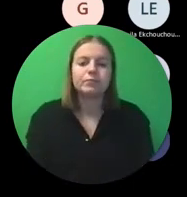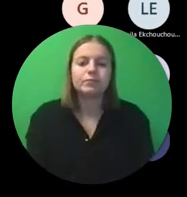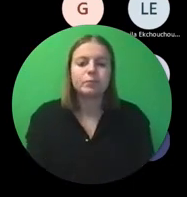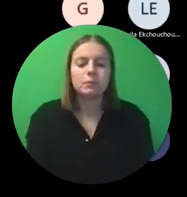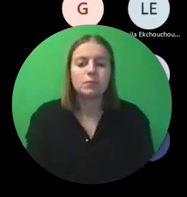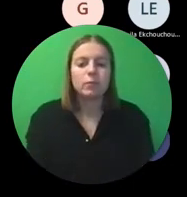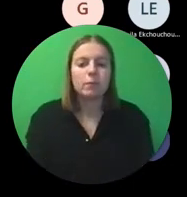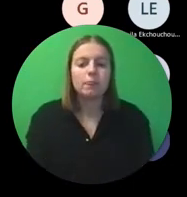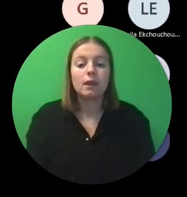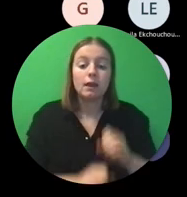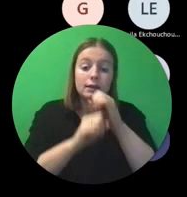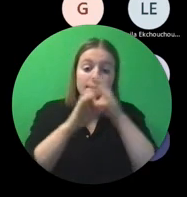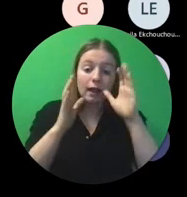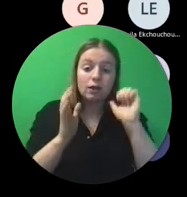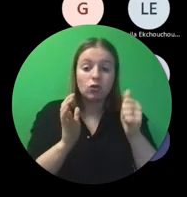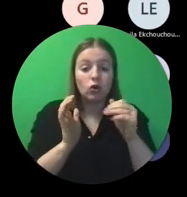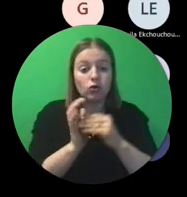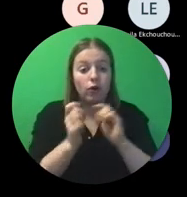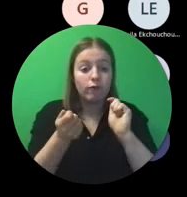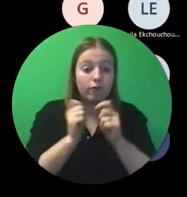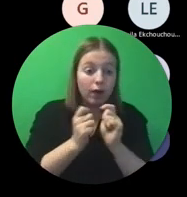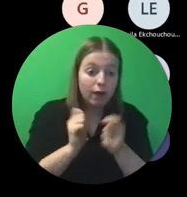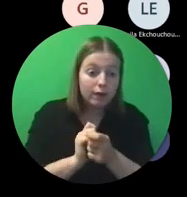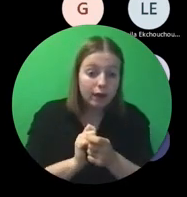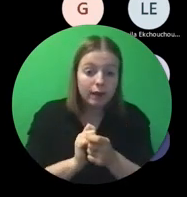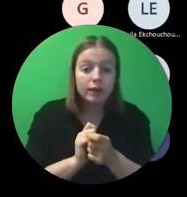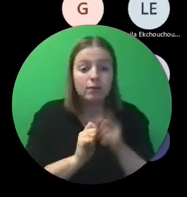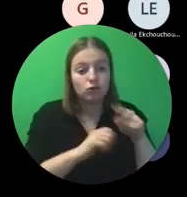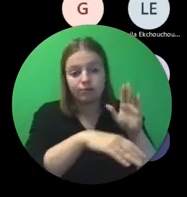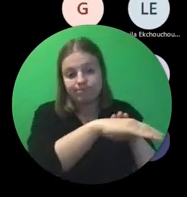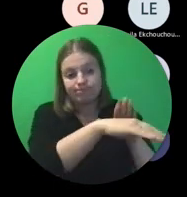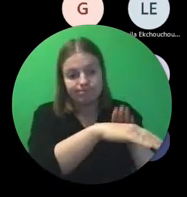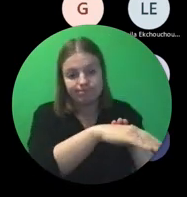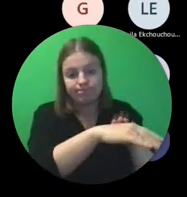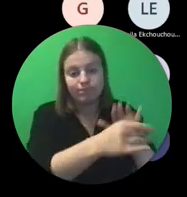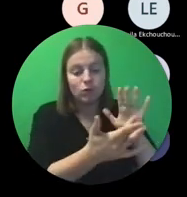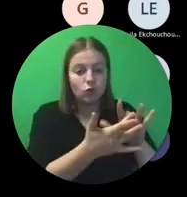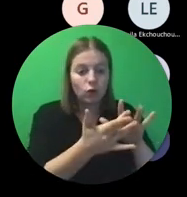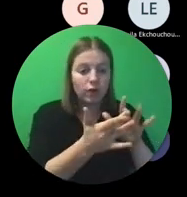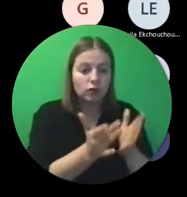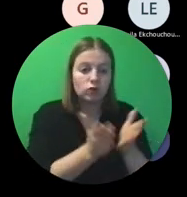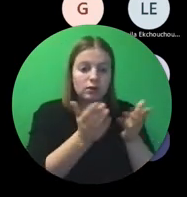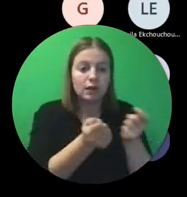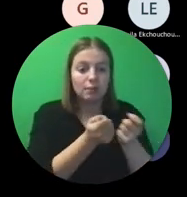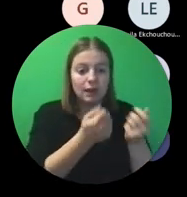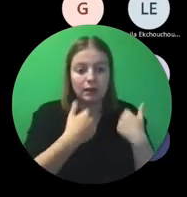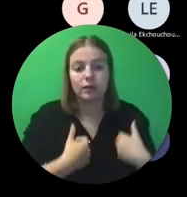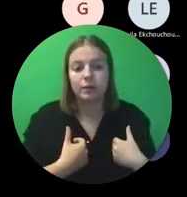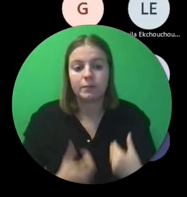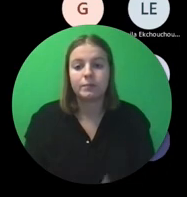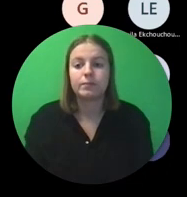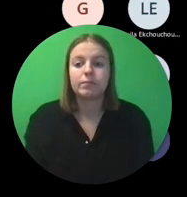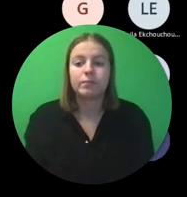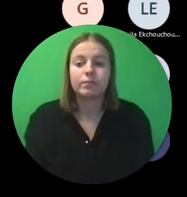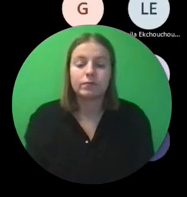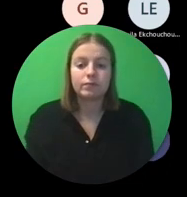En als er toch wijzigingen verwacht zijn, dat aankaarten. Aankaarten bij uw dossierbeheerder.